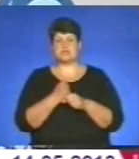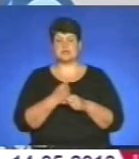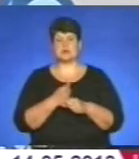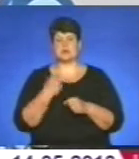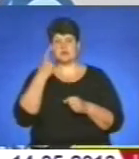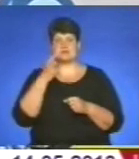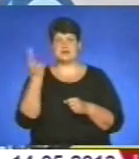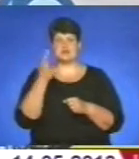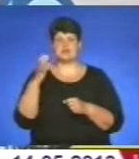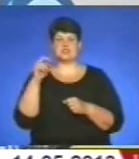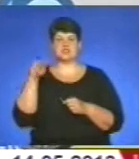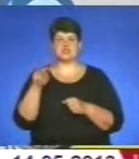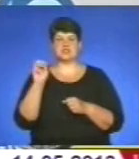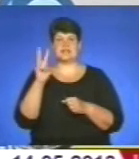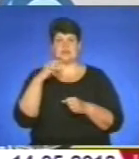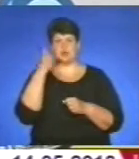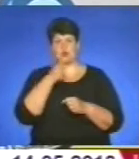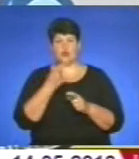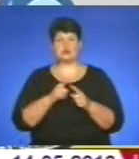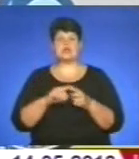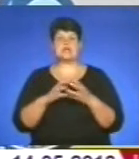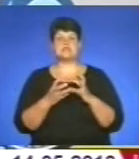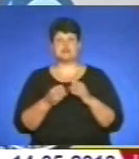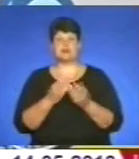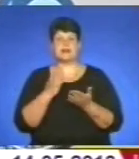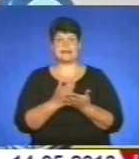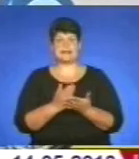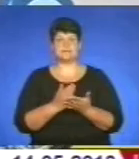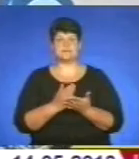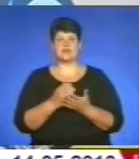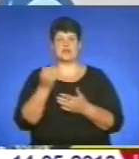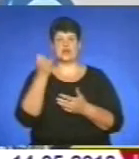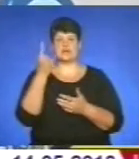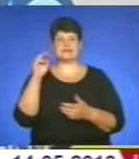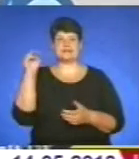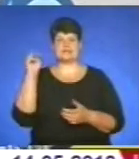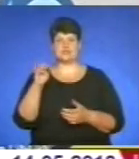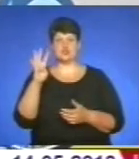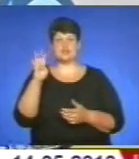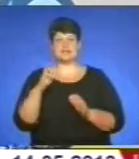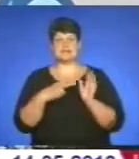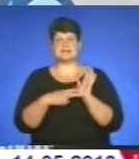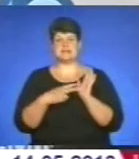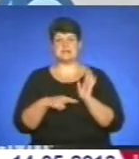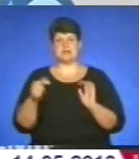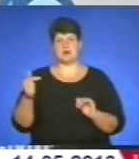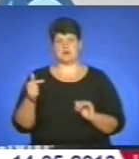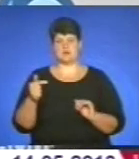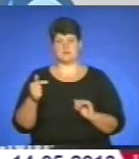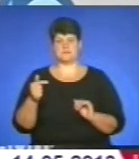року ця сума склала 11 тисяч 470 гривень.